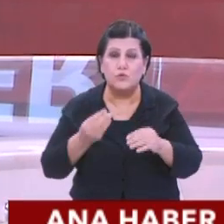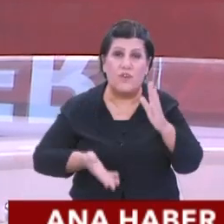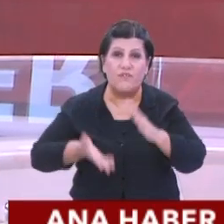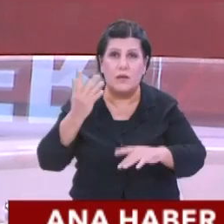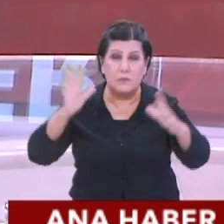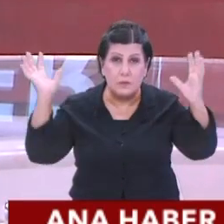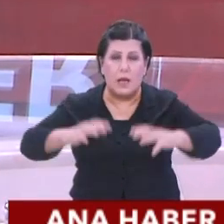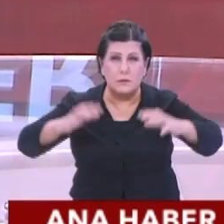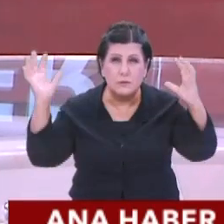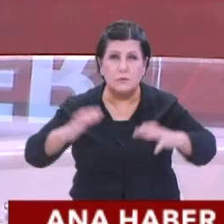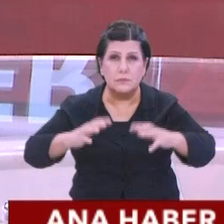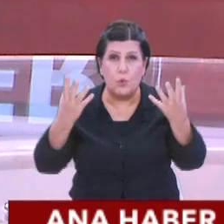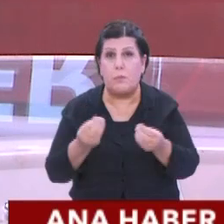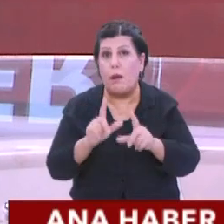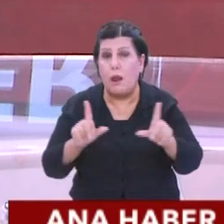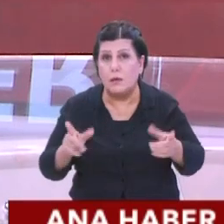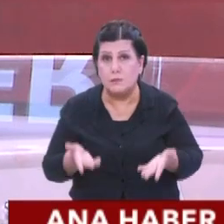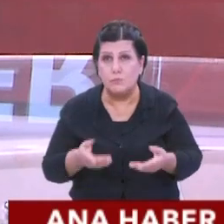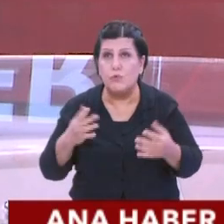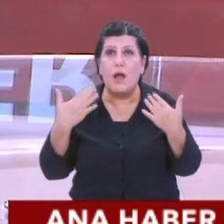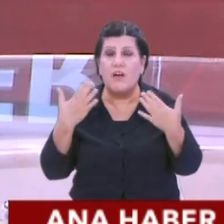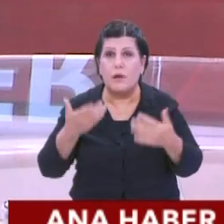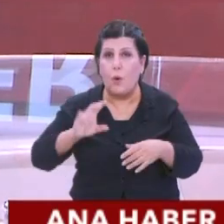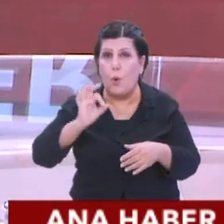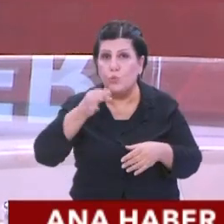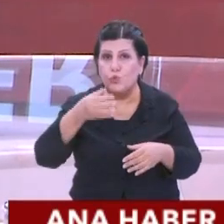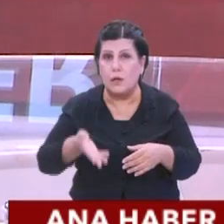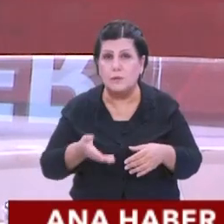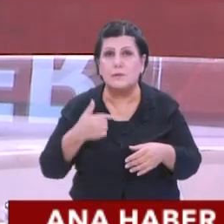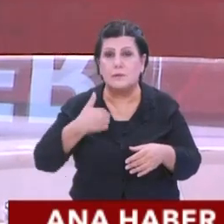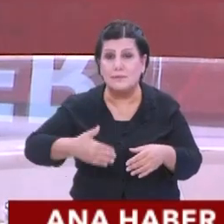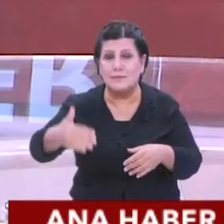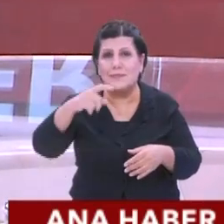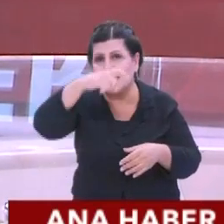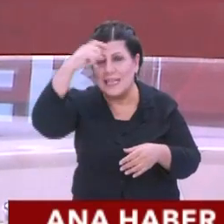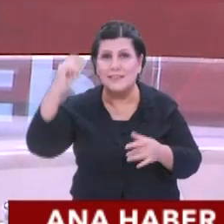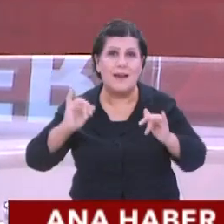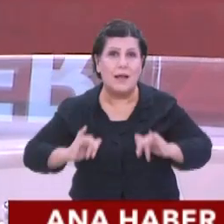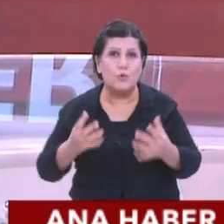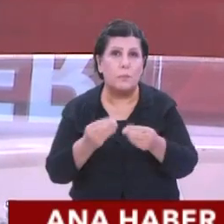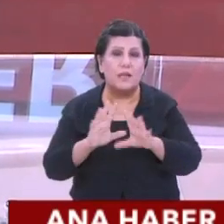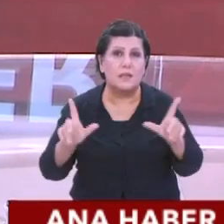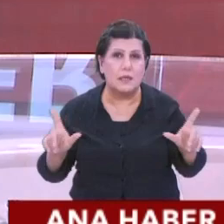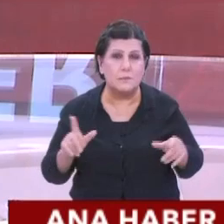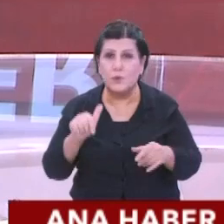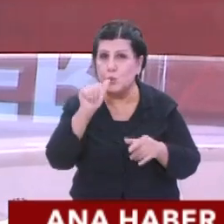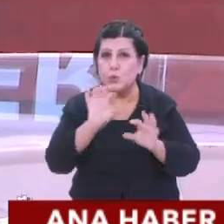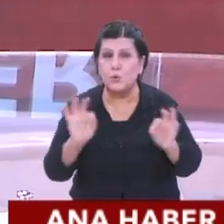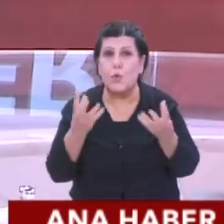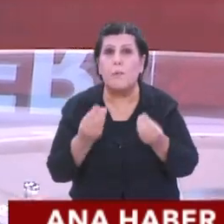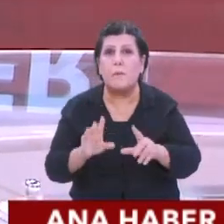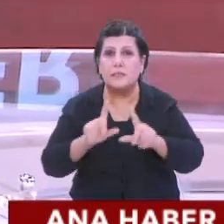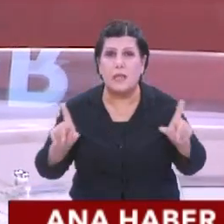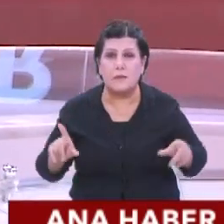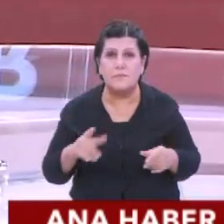bir yağış olmalısı gerekiyor ki biz şu yazı şöyle rahat bir şekilde geçirebiliriz. Yani susuz kalmayalım. Peki